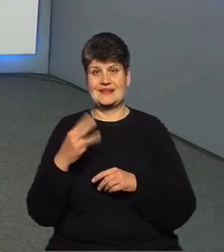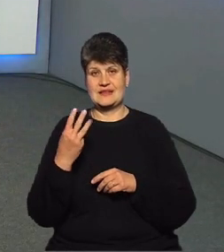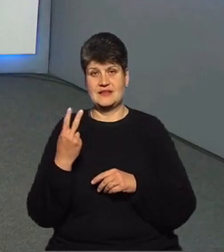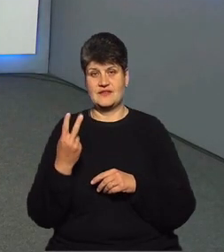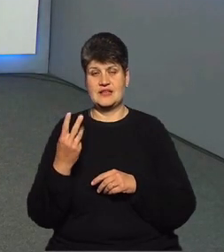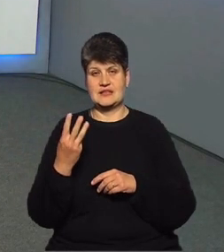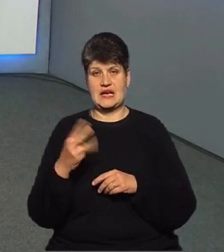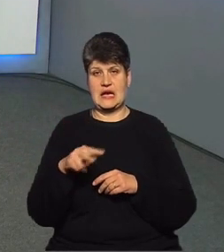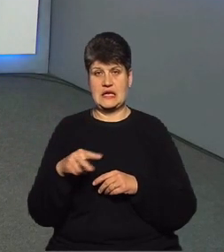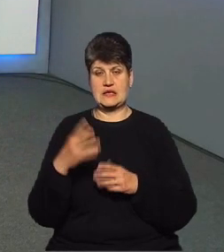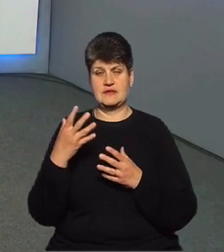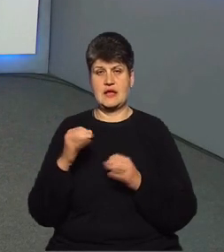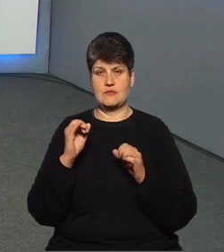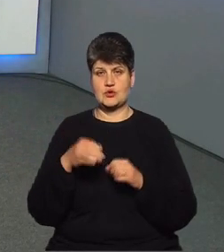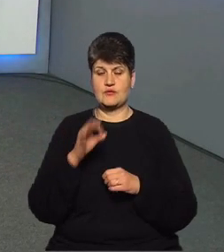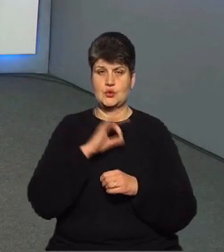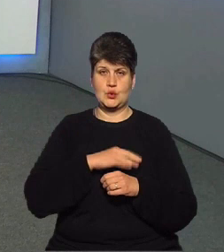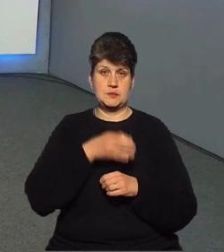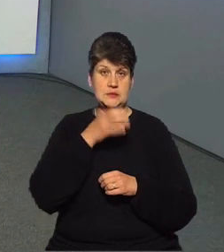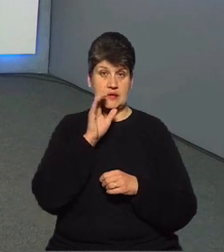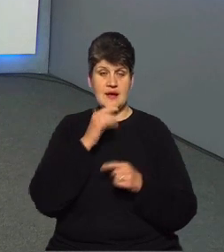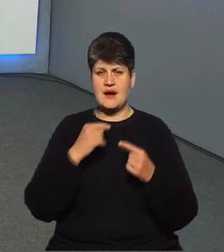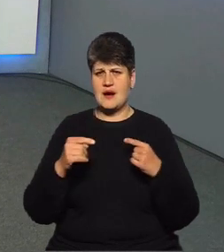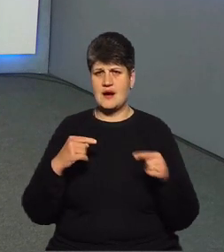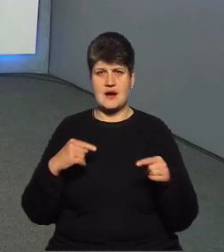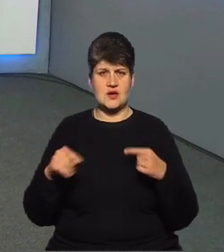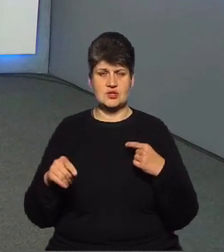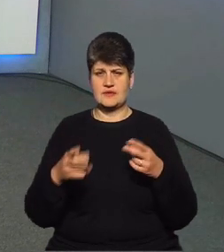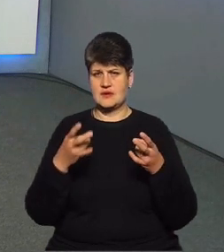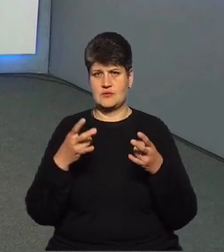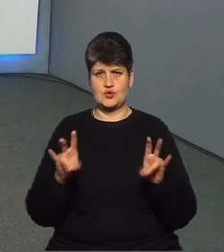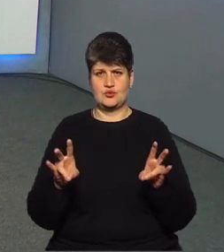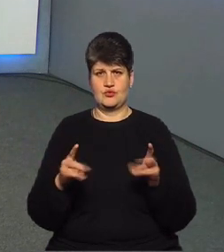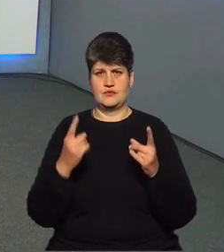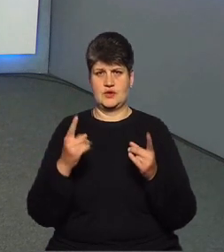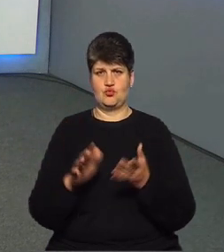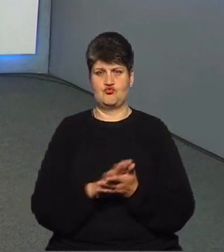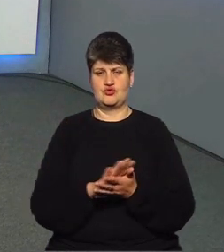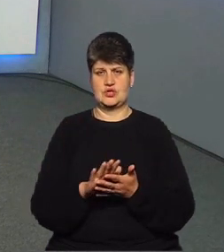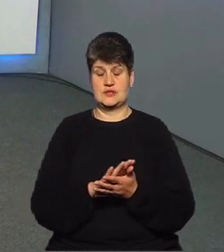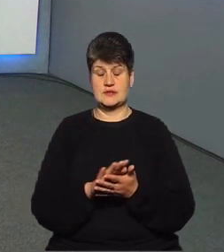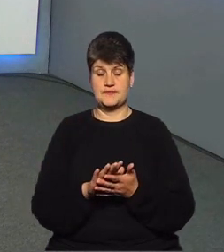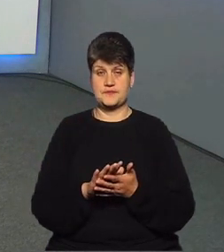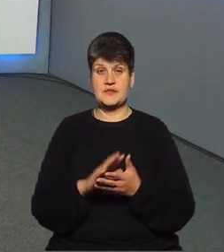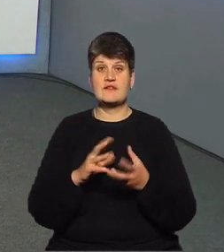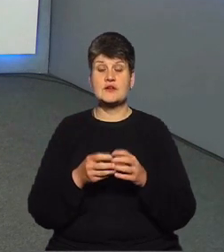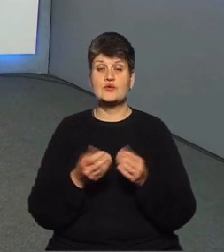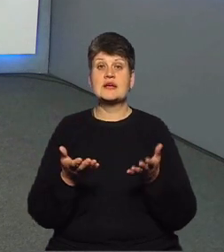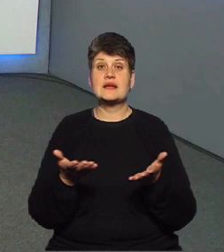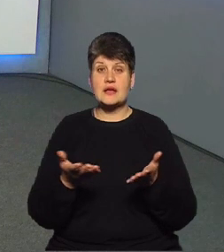того, щоб використовувати питних цілей. Решта цілей людини не потребують такої ретельної очистки води. Тобто висновку якої, коли бачиш в себе